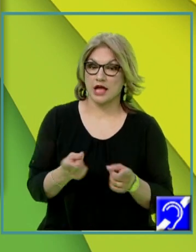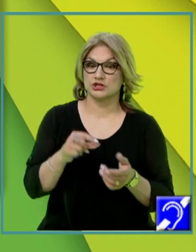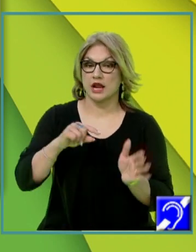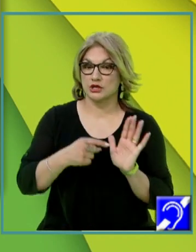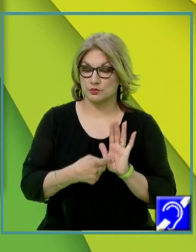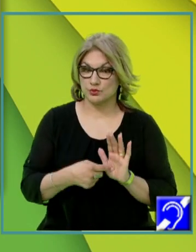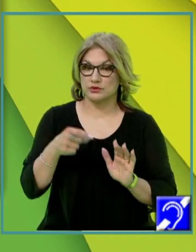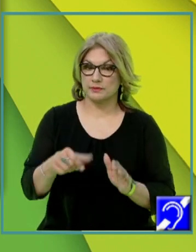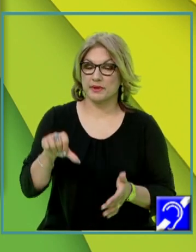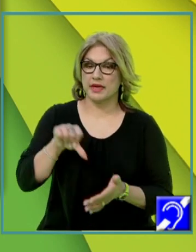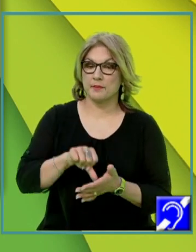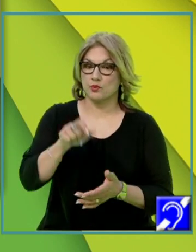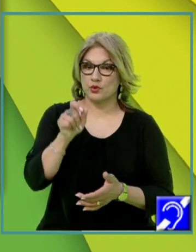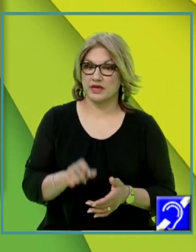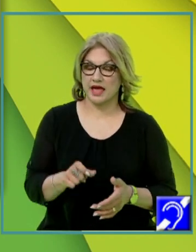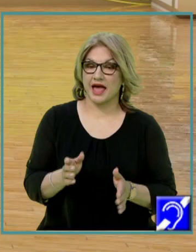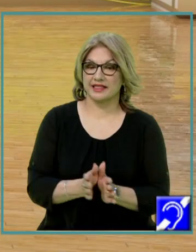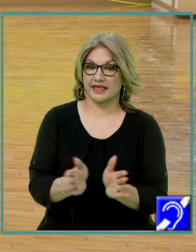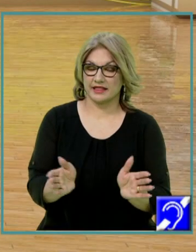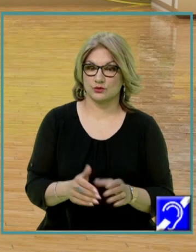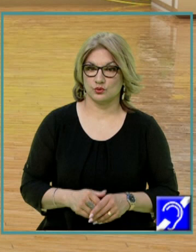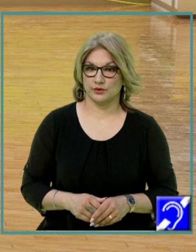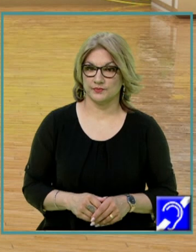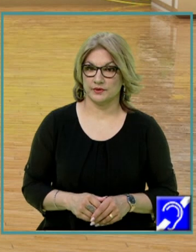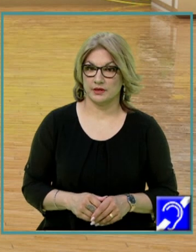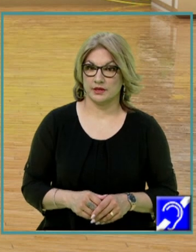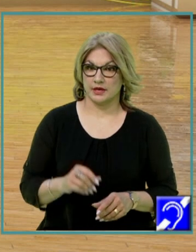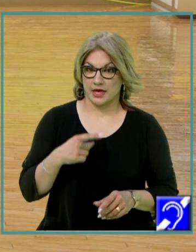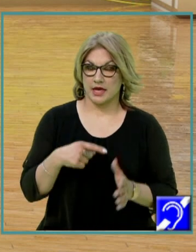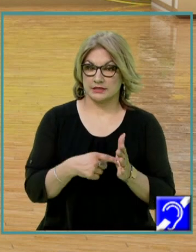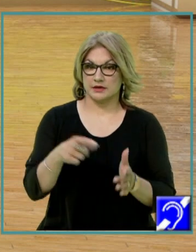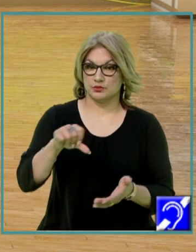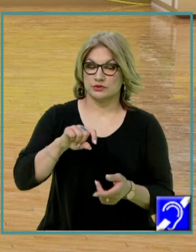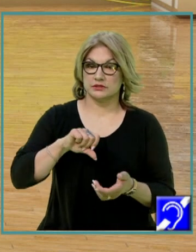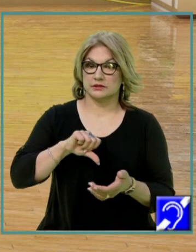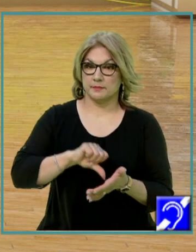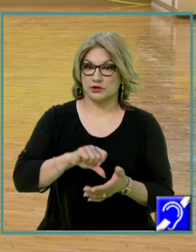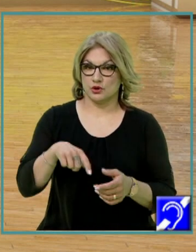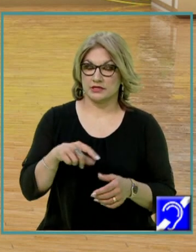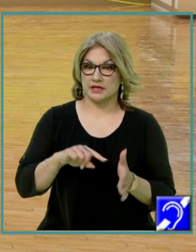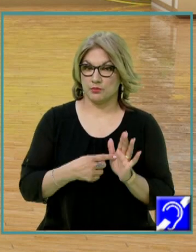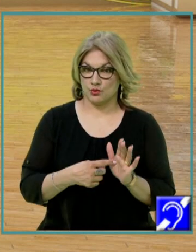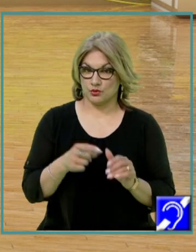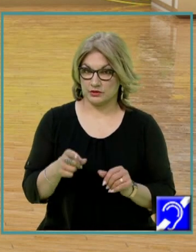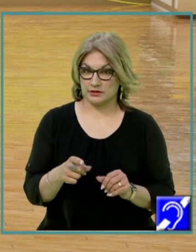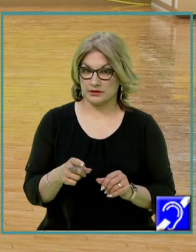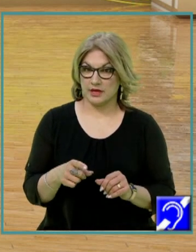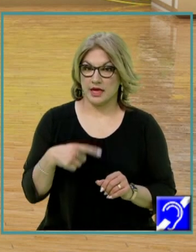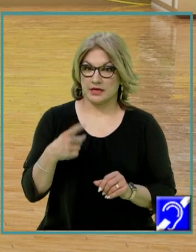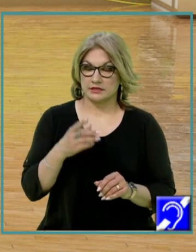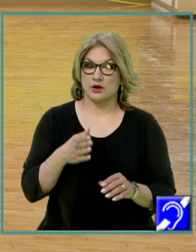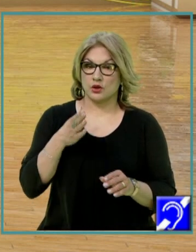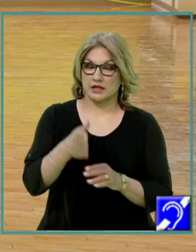muchea diedrului. Deci dacă aici este punctul pe care l-am considerat și considerăm o dreaptă